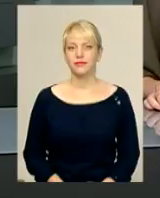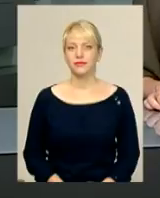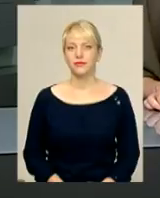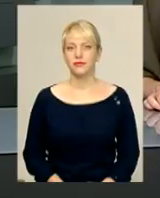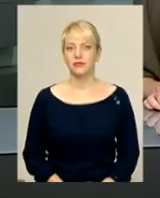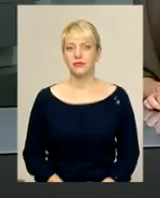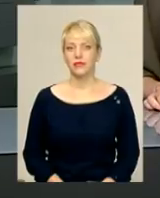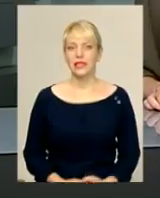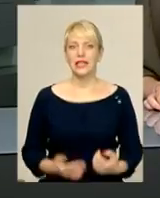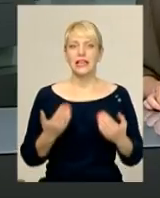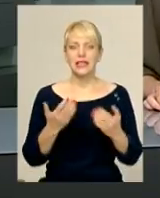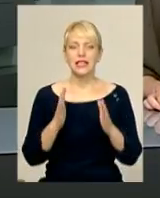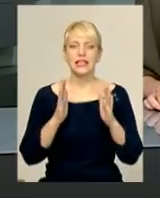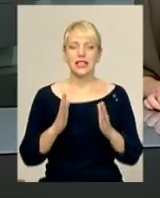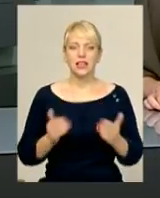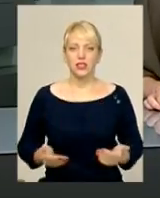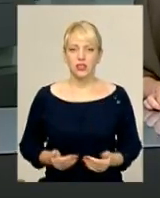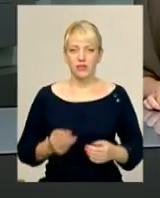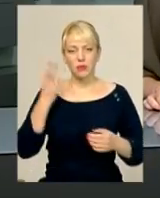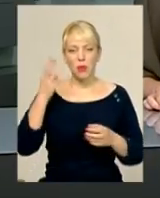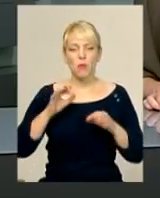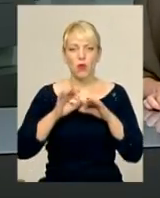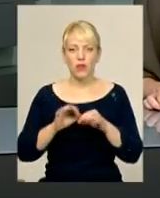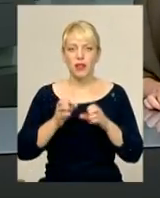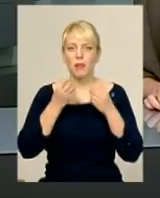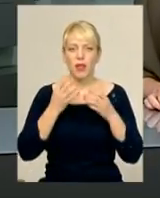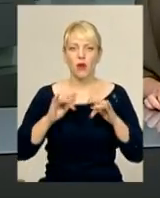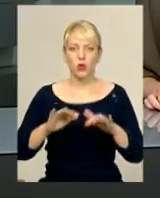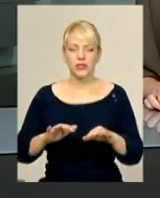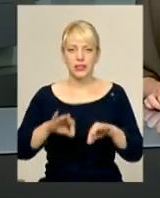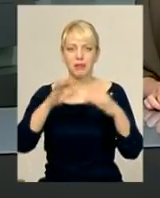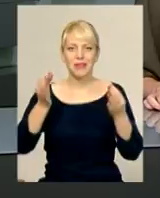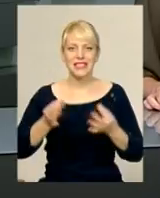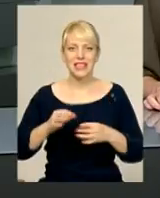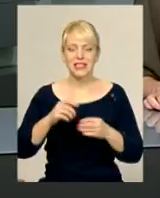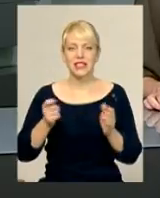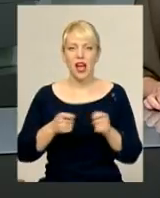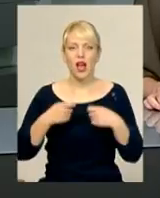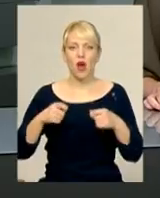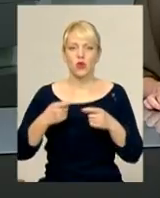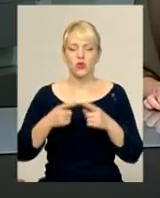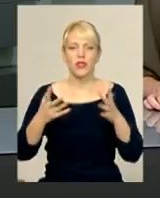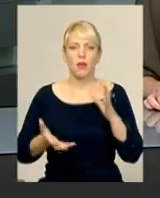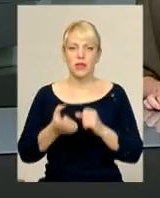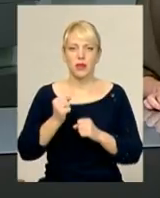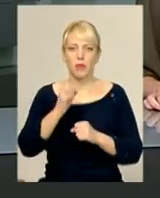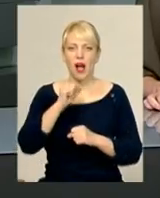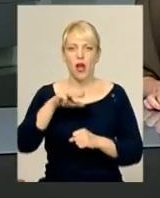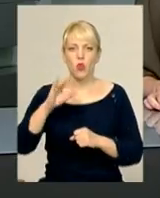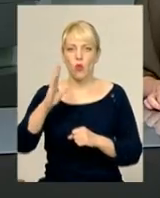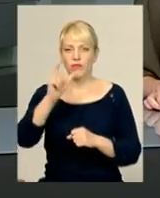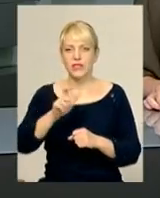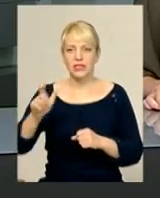Ти тільки живи. У Хмельницькому провели благодійний мистецький аукціон на підтримку атовців. Це спільний задум тервідділення